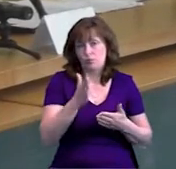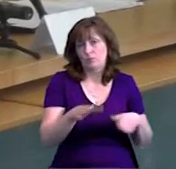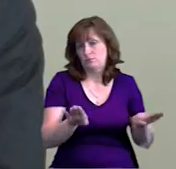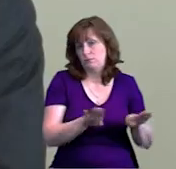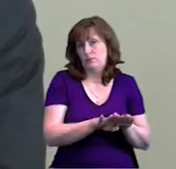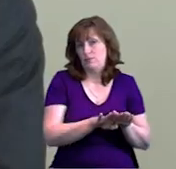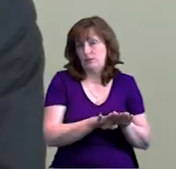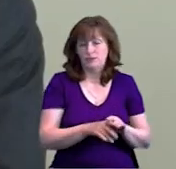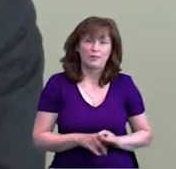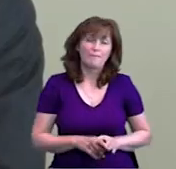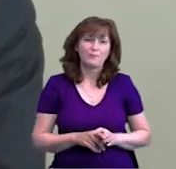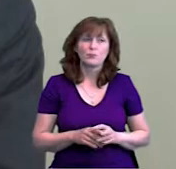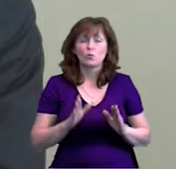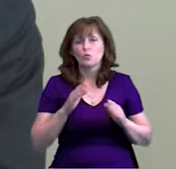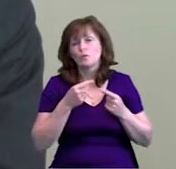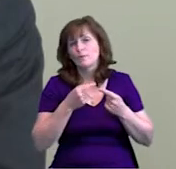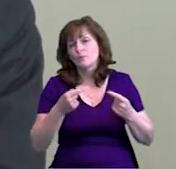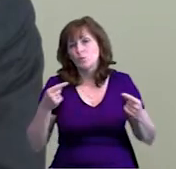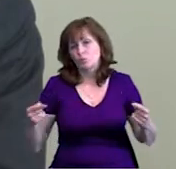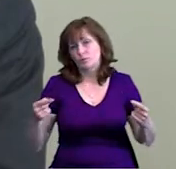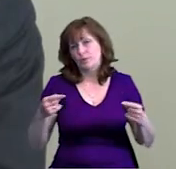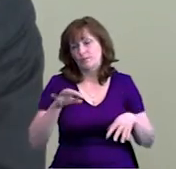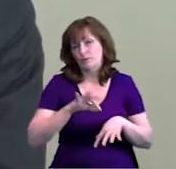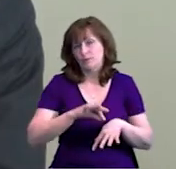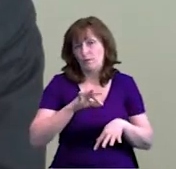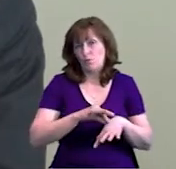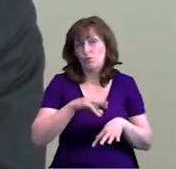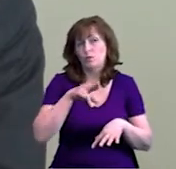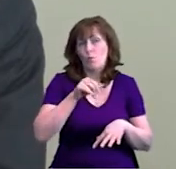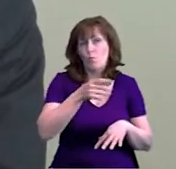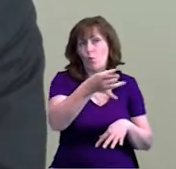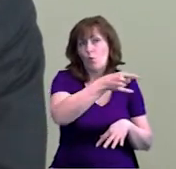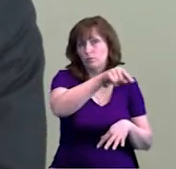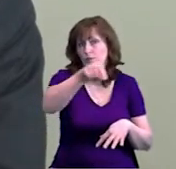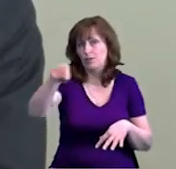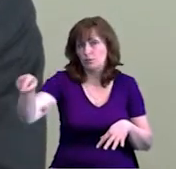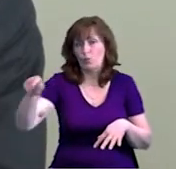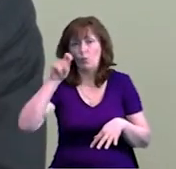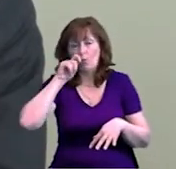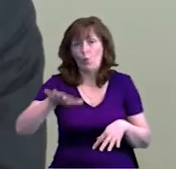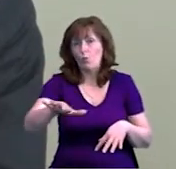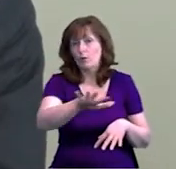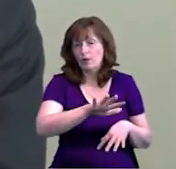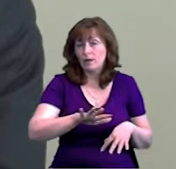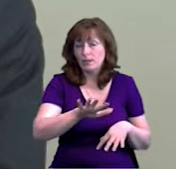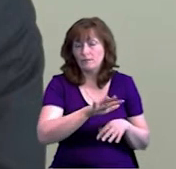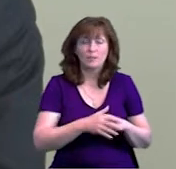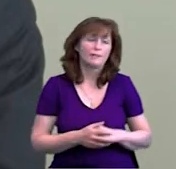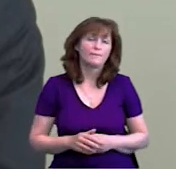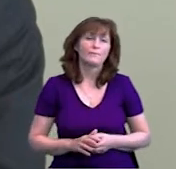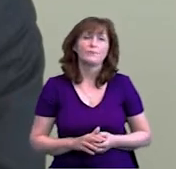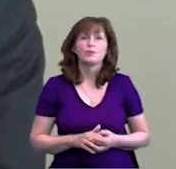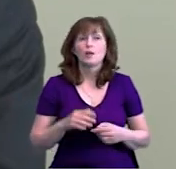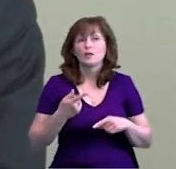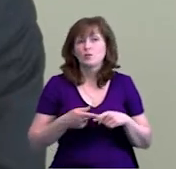закриватися. Дуже різна захворюваність по території України, різних адміністративно-територіальних